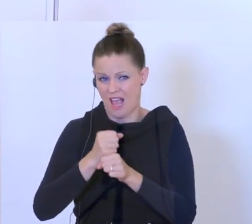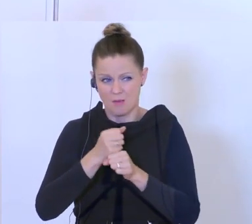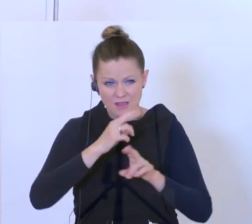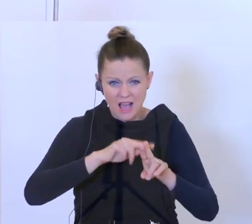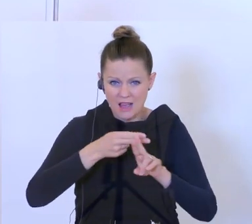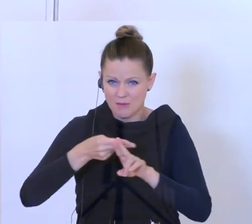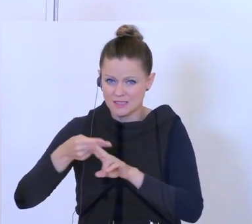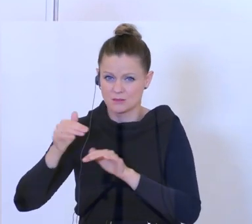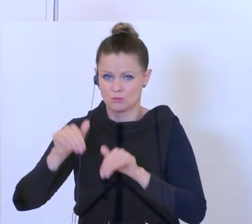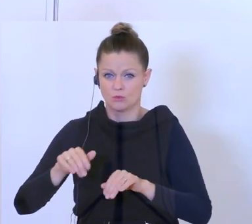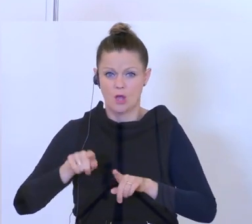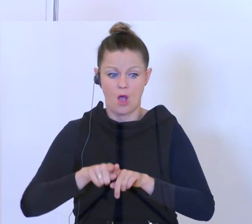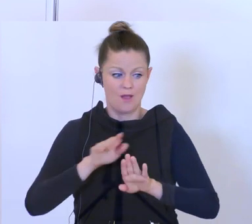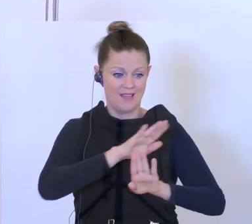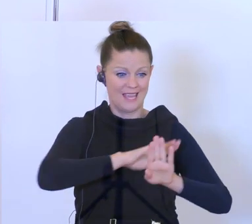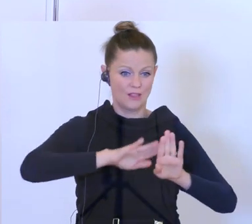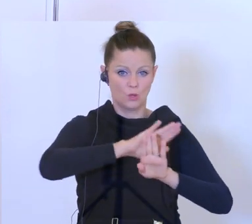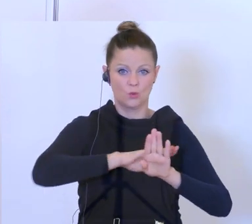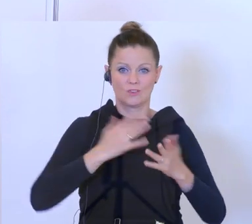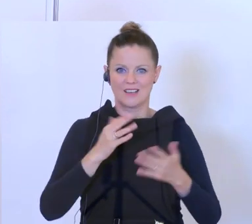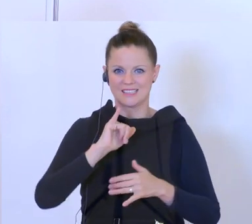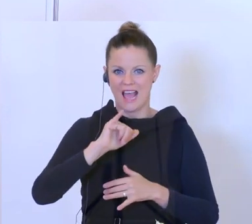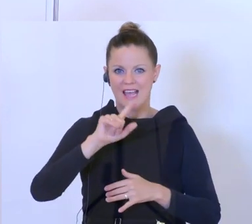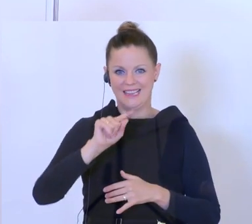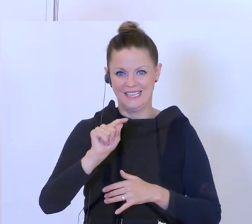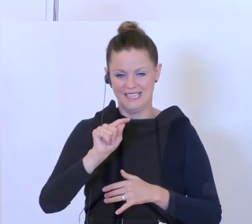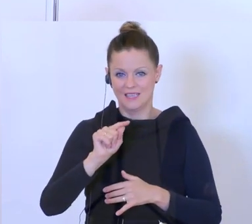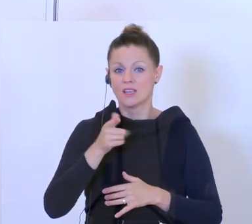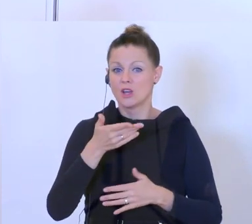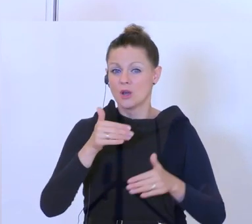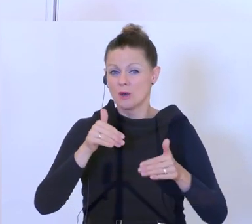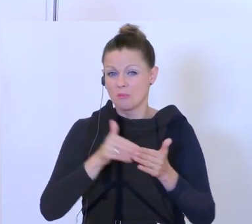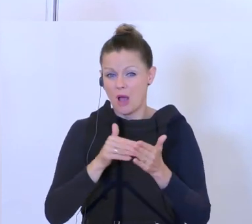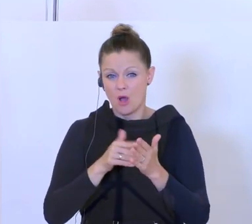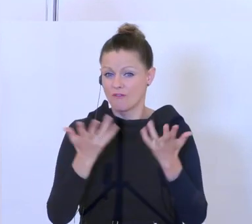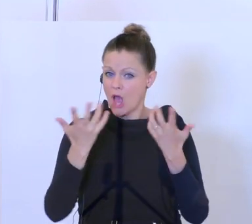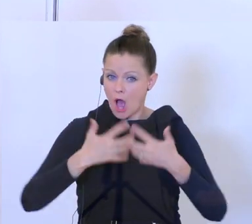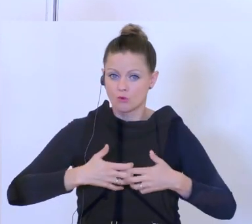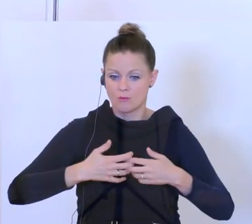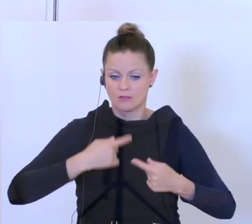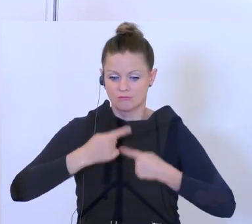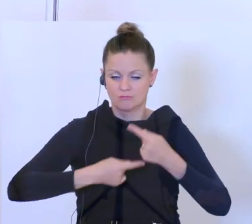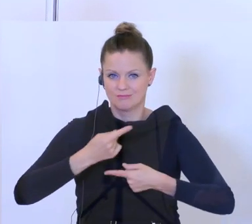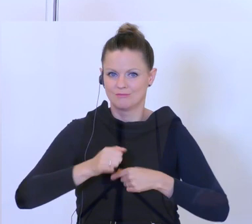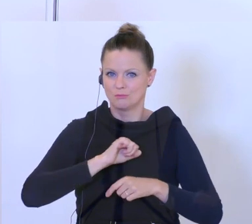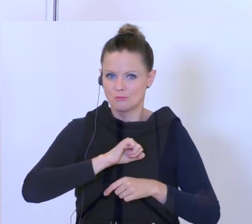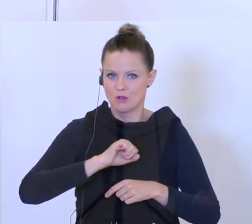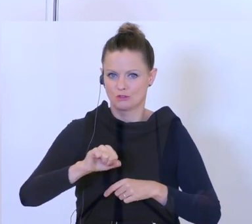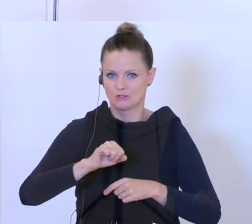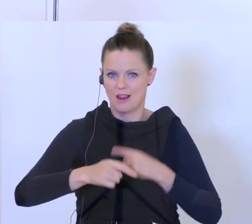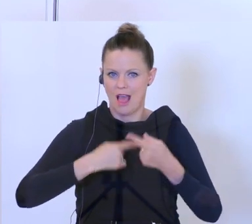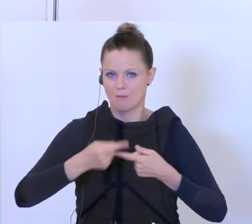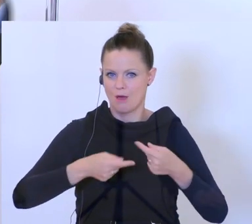IT, das soll ja auch möglichst automatisiert sein, damit es dann eben rasch geht. Da gibt es ein Vorwissen,